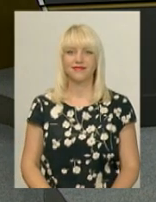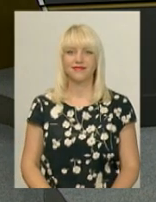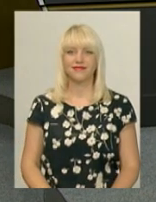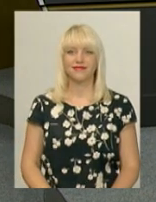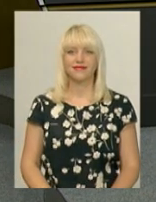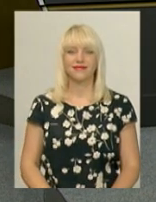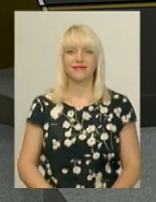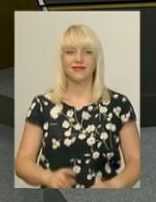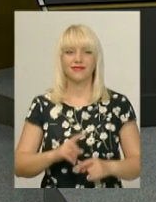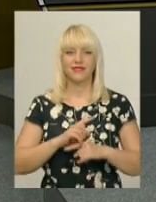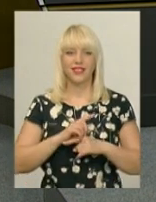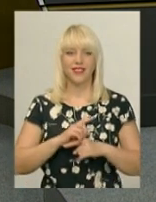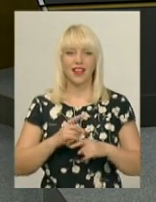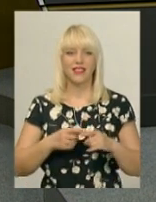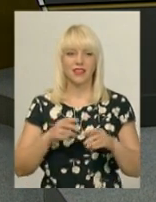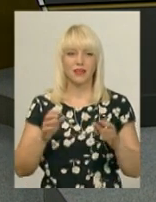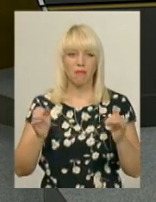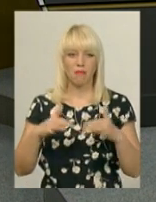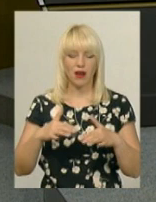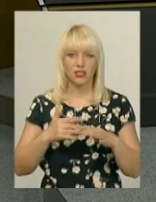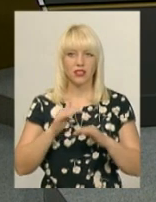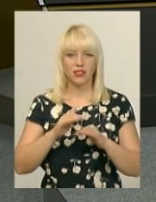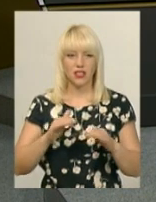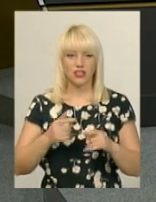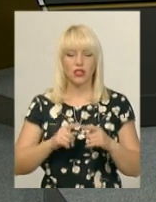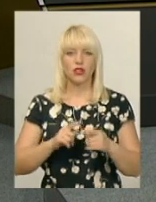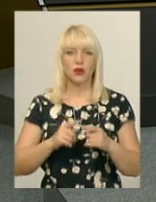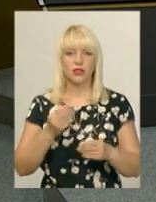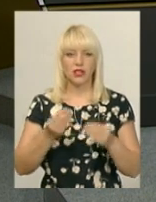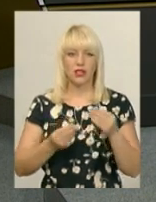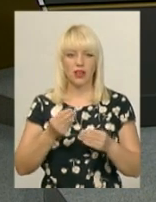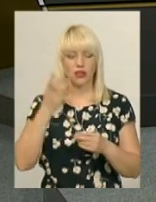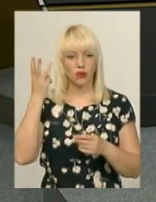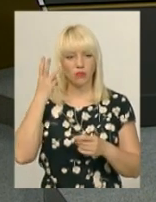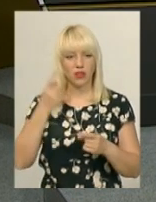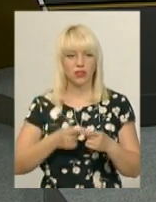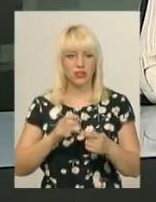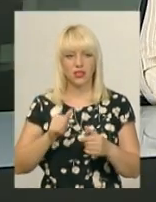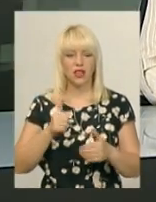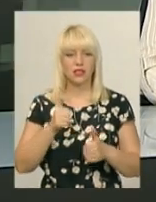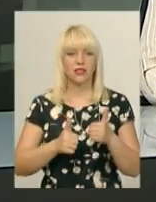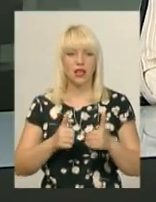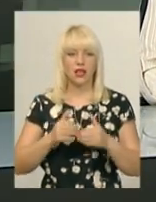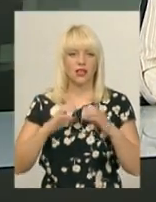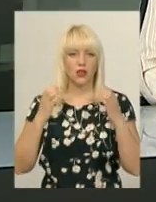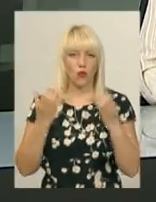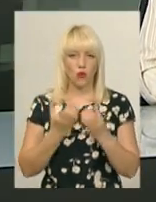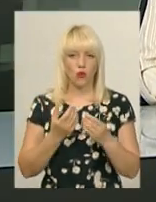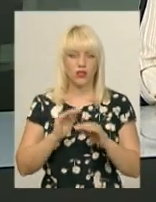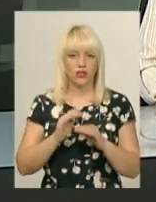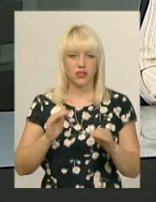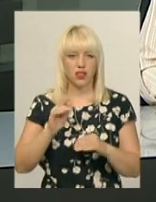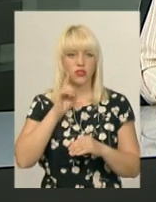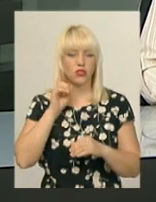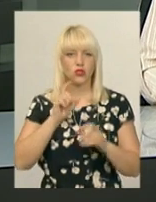Фінальний матч дитячо-юнацької футбольної ліги області зіграли у Хмельницькому. На стадіоні місцевої дитячо-юнацької спортивної школи